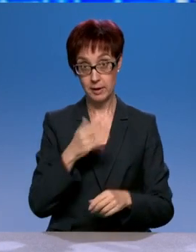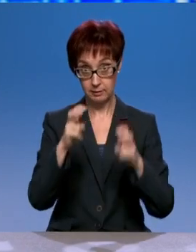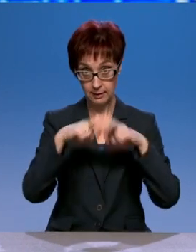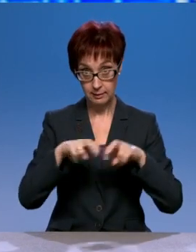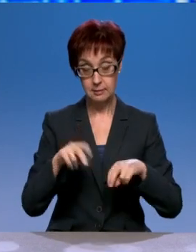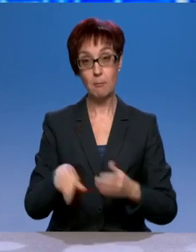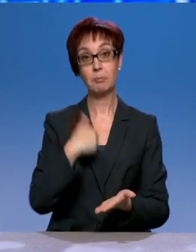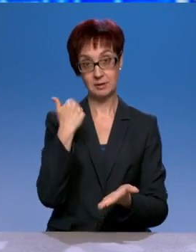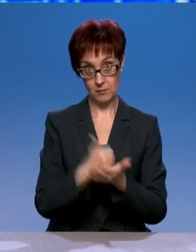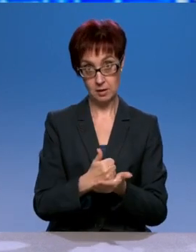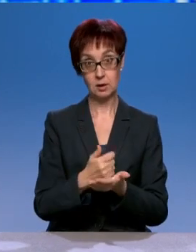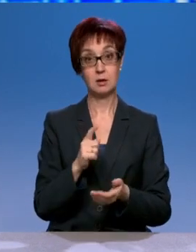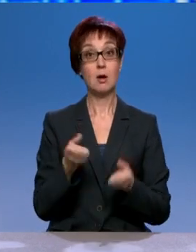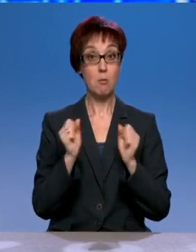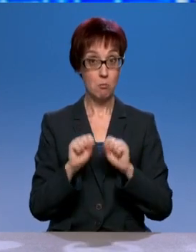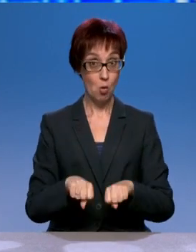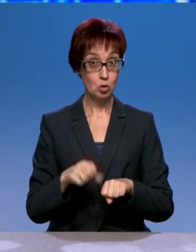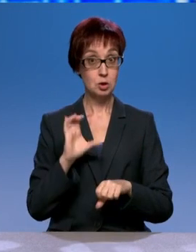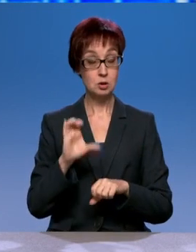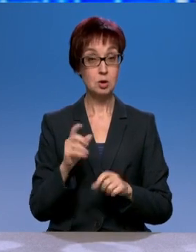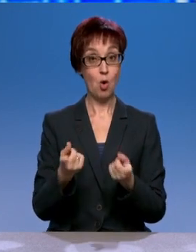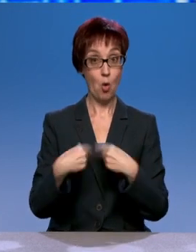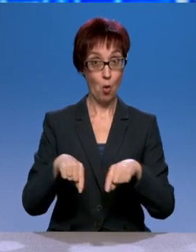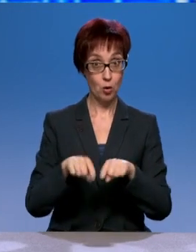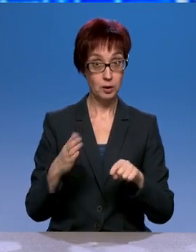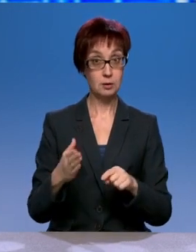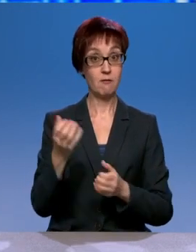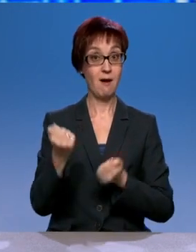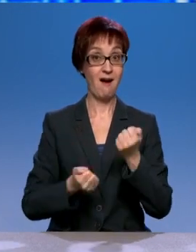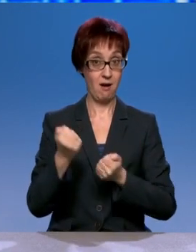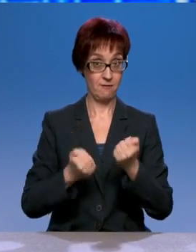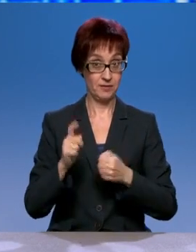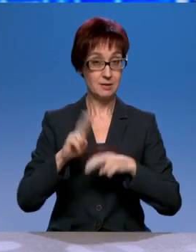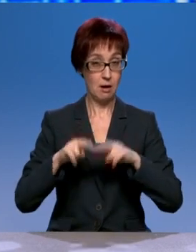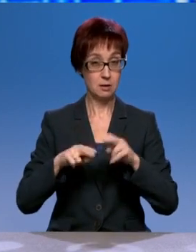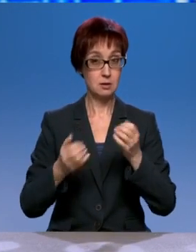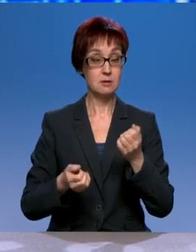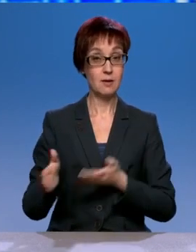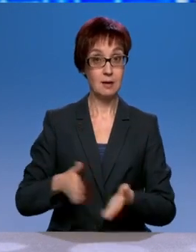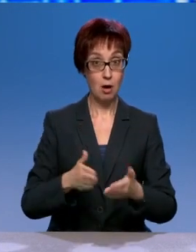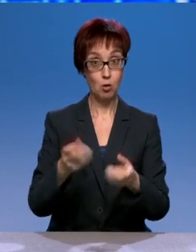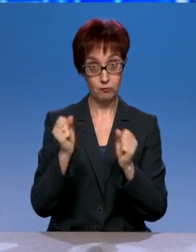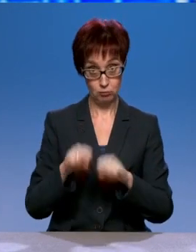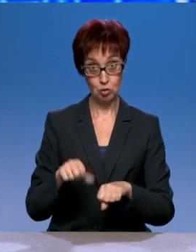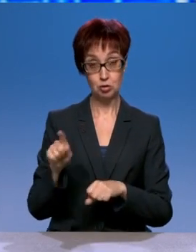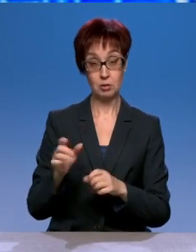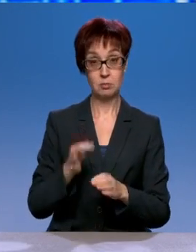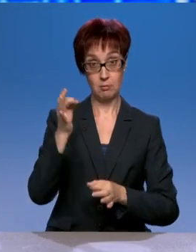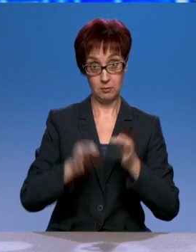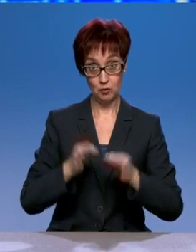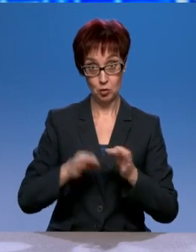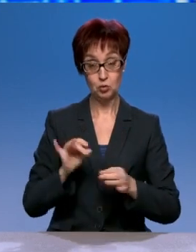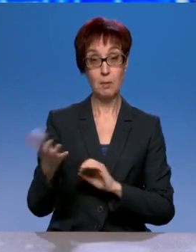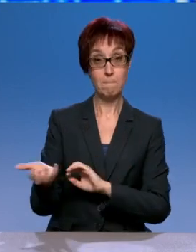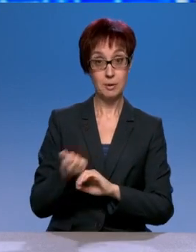случае можно с автодорожных органов действительно отсудить сумму компенсации ущерба и даже морального ущерба.